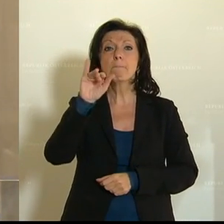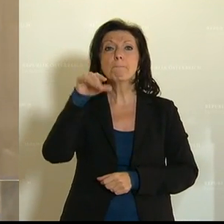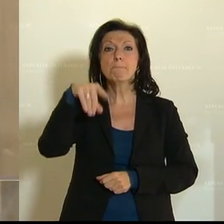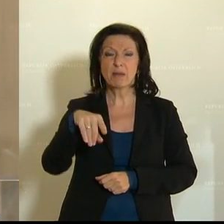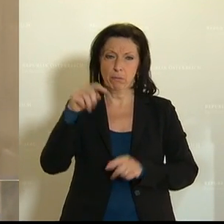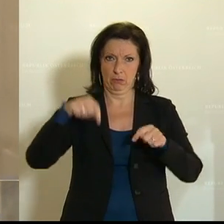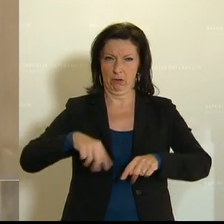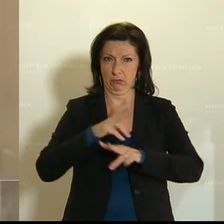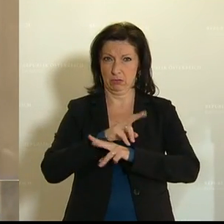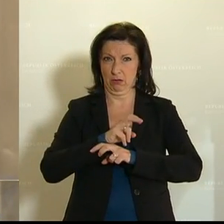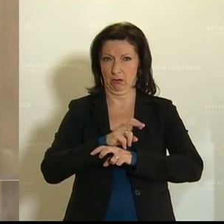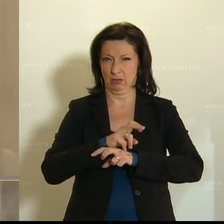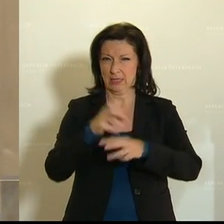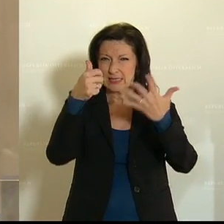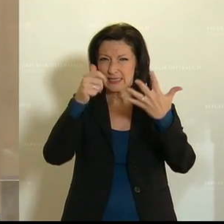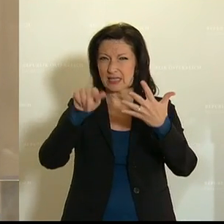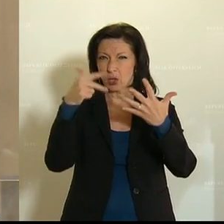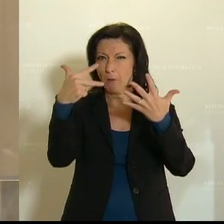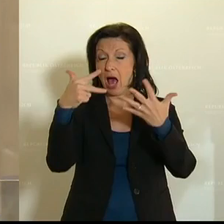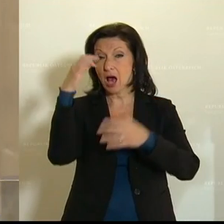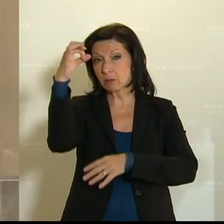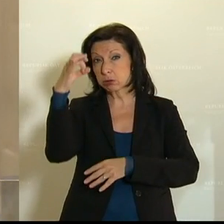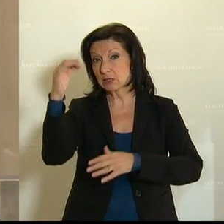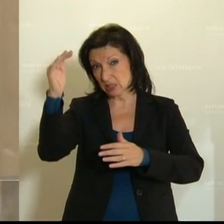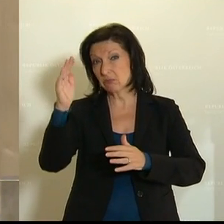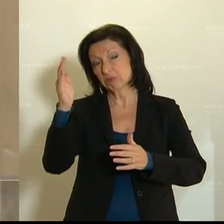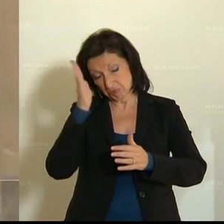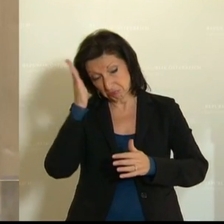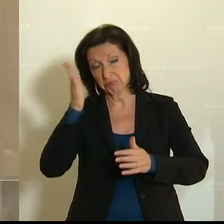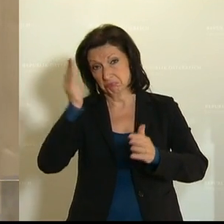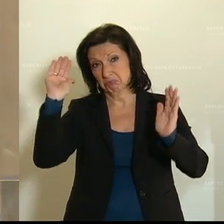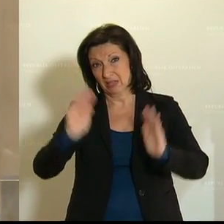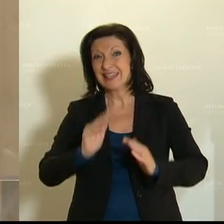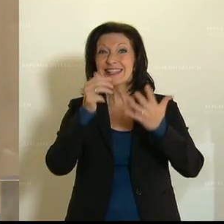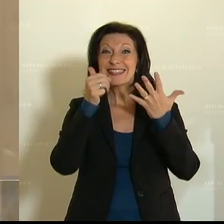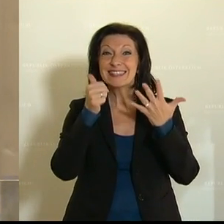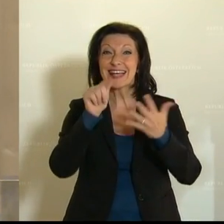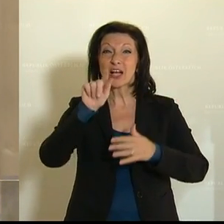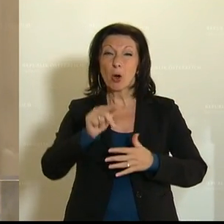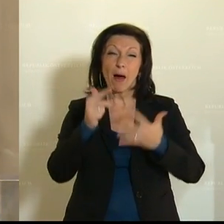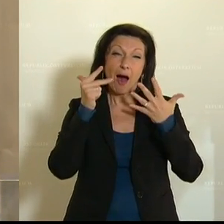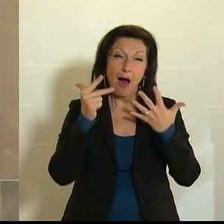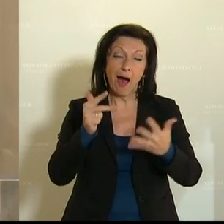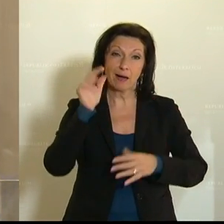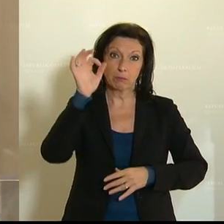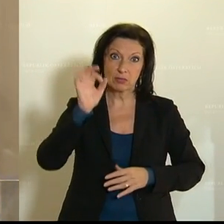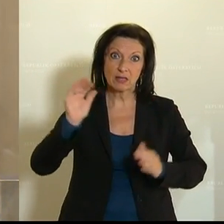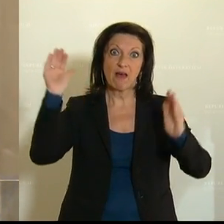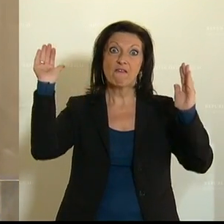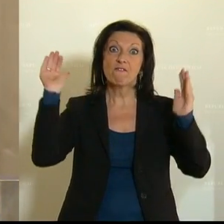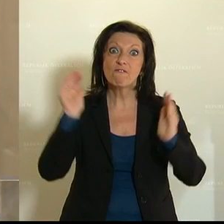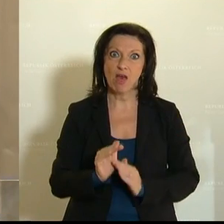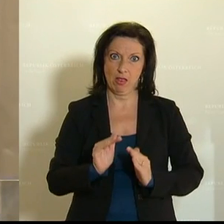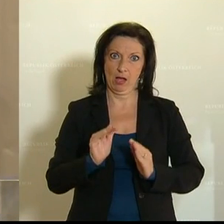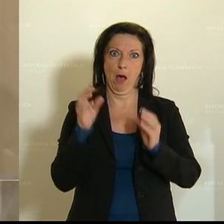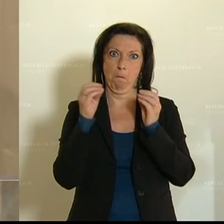in Österreich um 6,8 Prozent sinken wird. 6,8 Prozent weniger BIP.